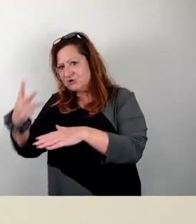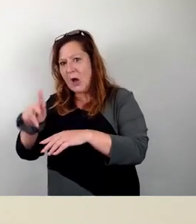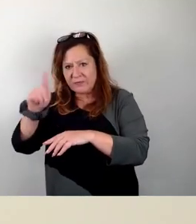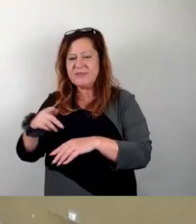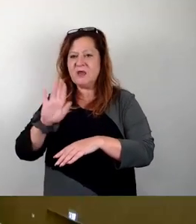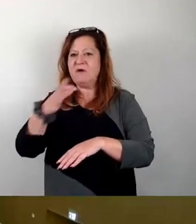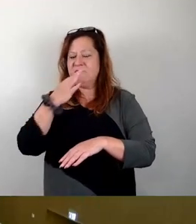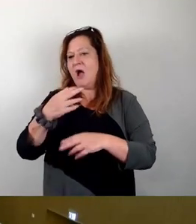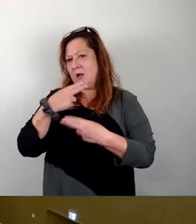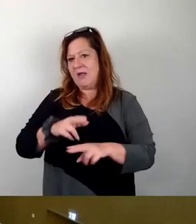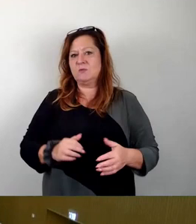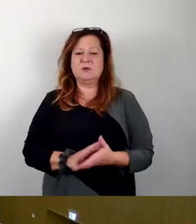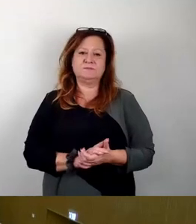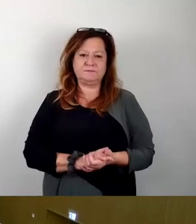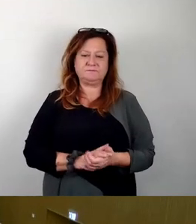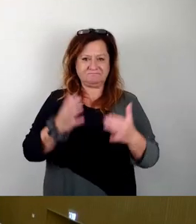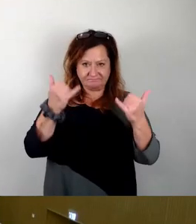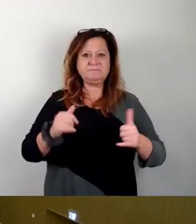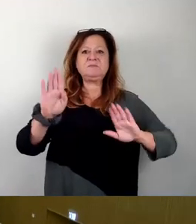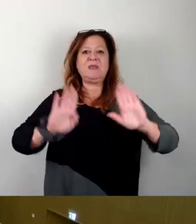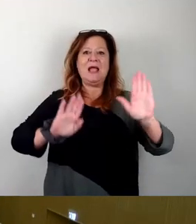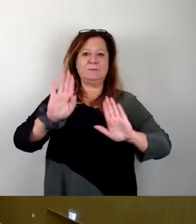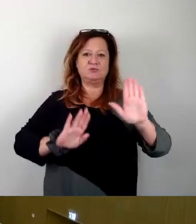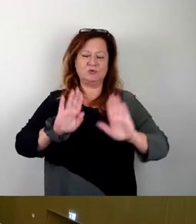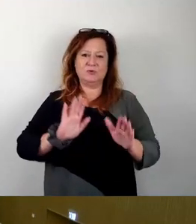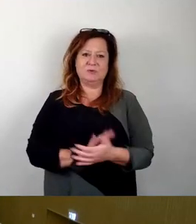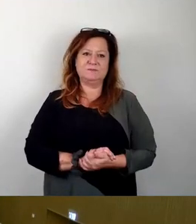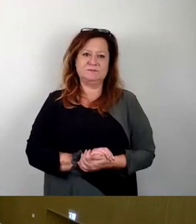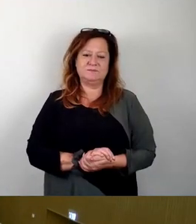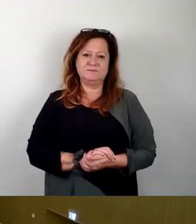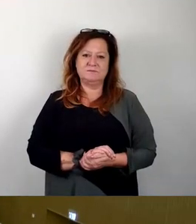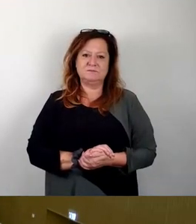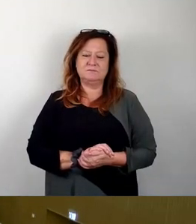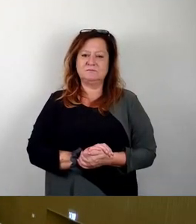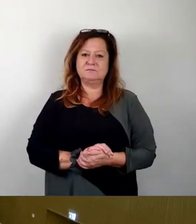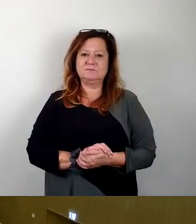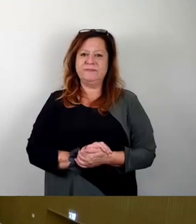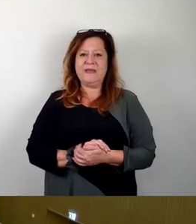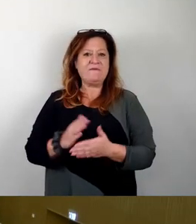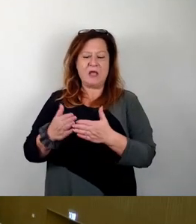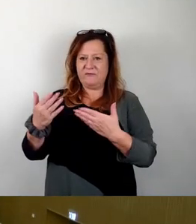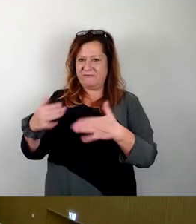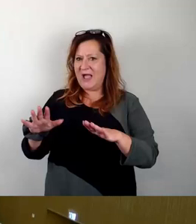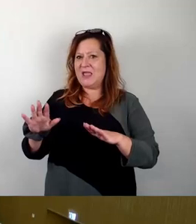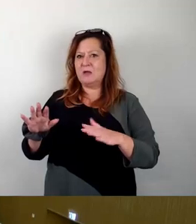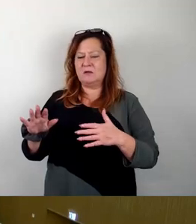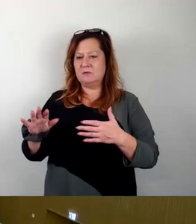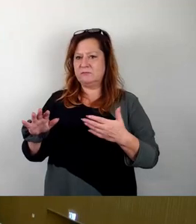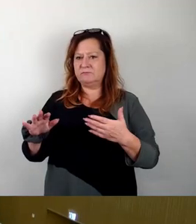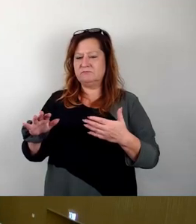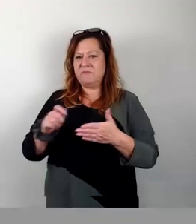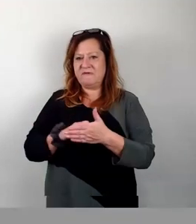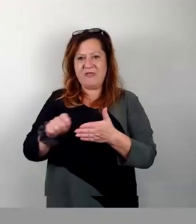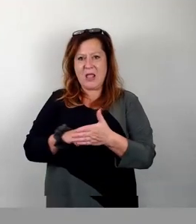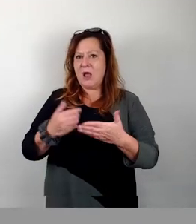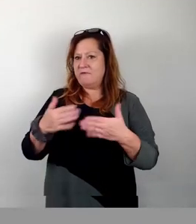Vielen Dank. Dann kommen wir jetzt zur Abstimmung. Antrag Fraktion Freie Wähler, Freie Bürger. Wer hier zustimmen möchte, dem bitte ich